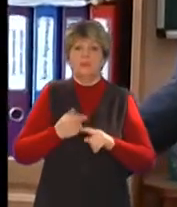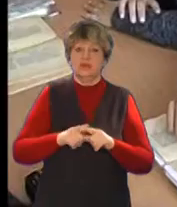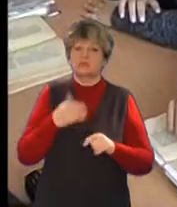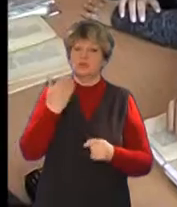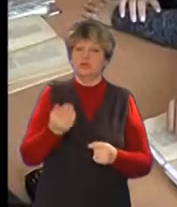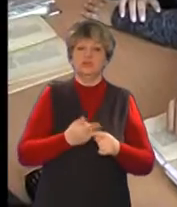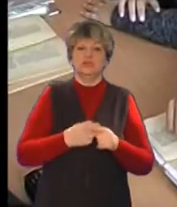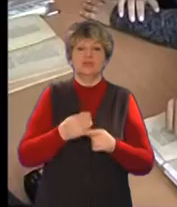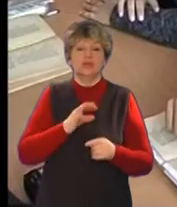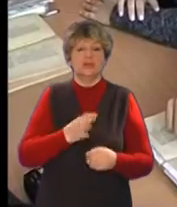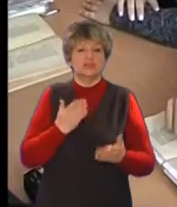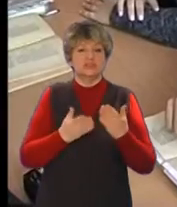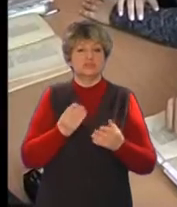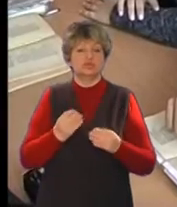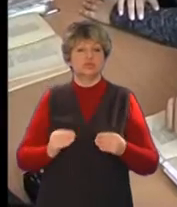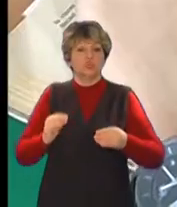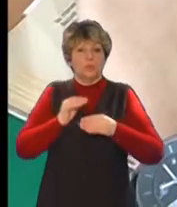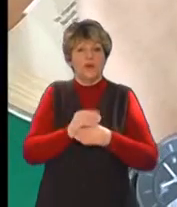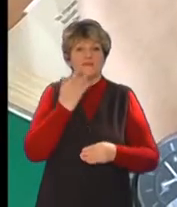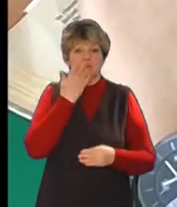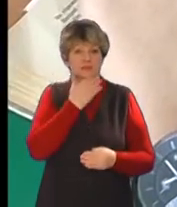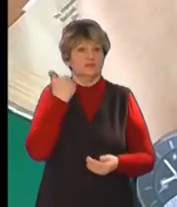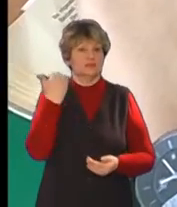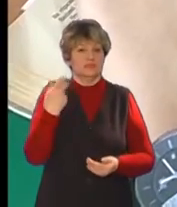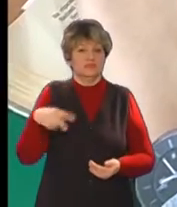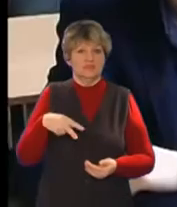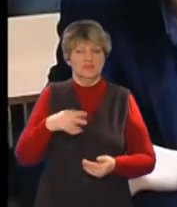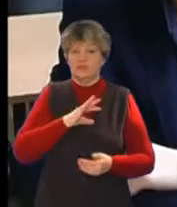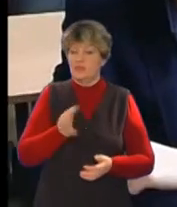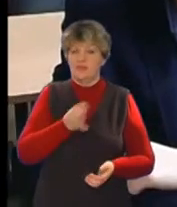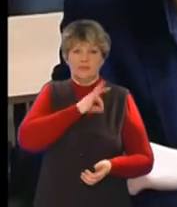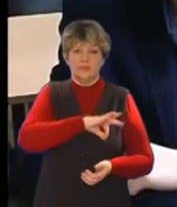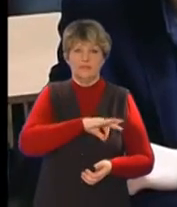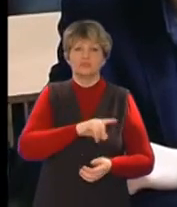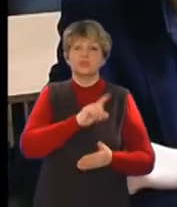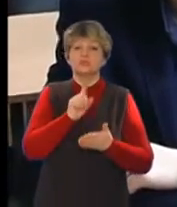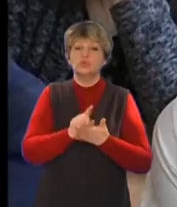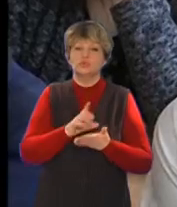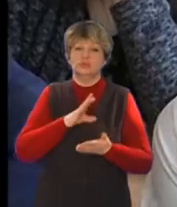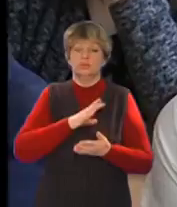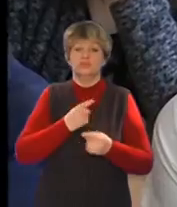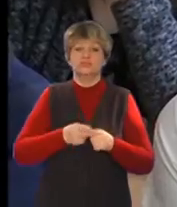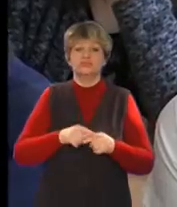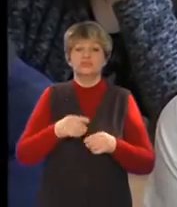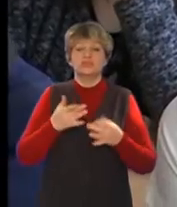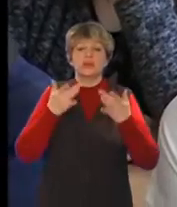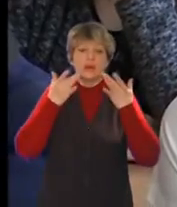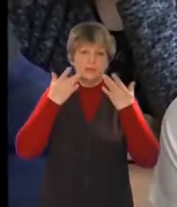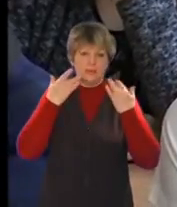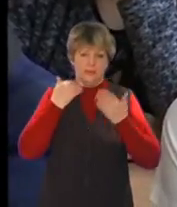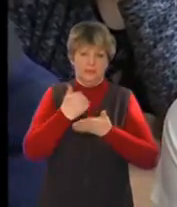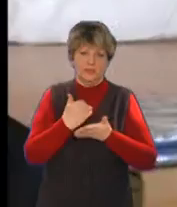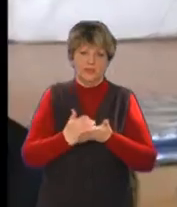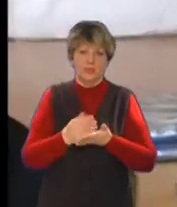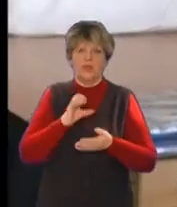літератури на користь світової вважає недоречним. Реформування мовно-літературної освіти має відбуватися шляхом розвантаження